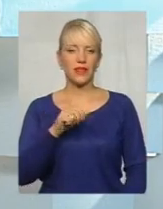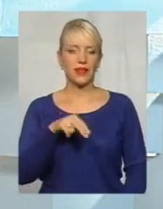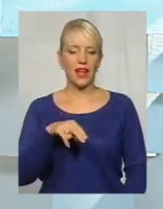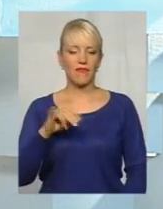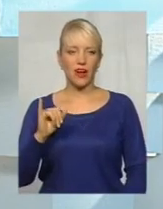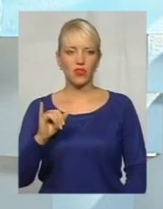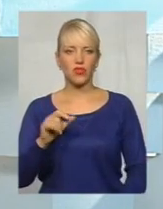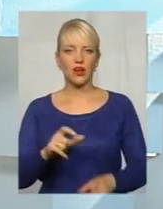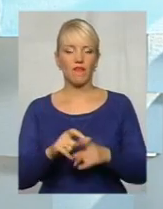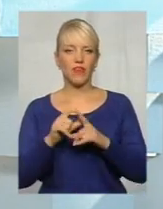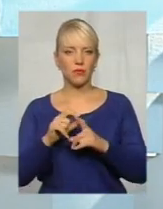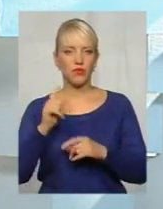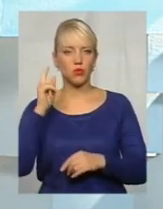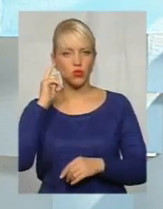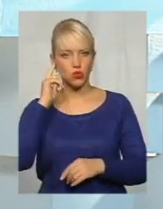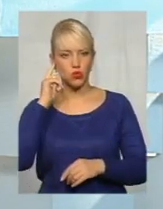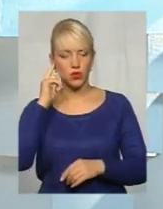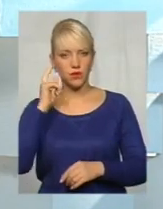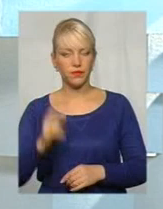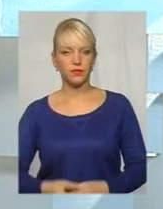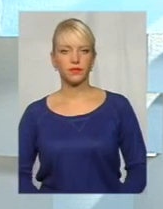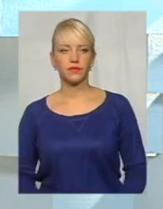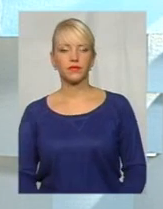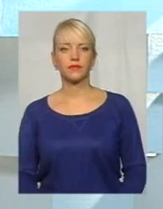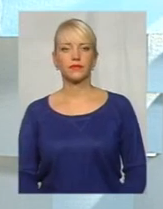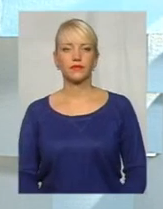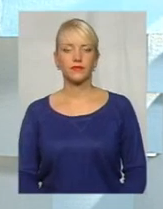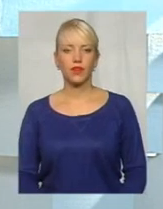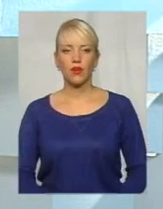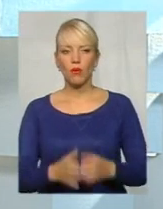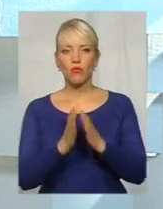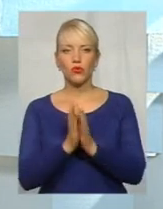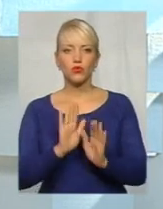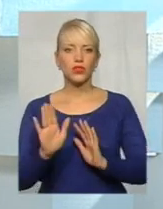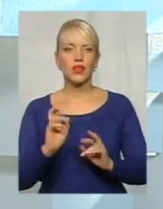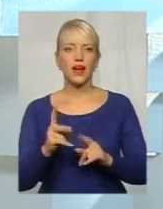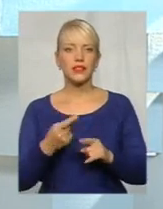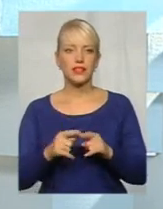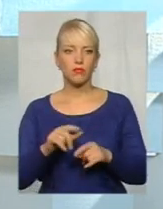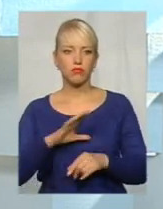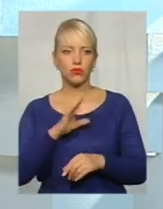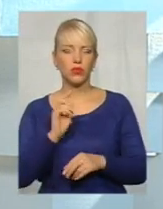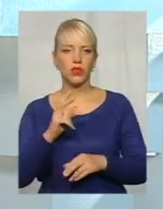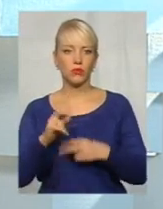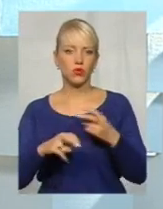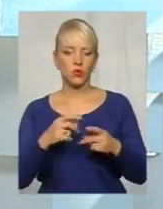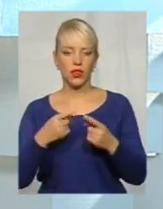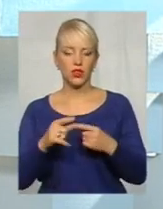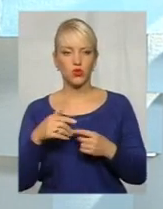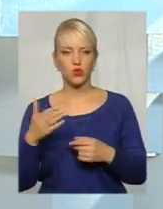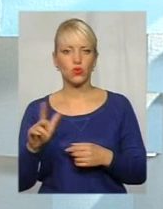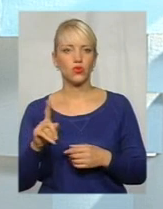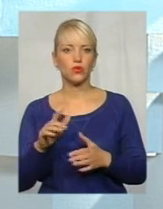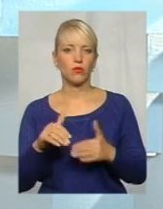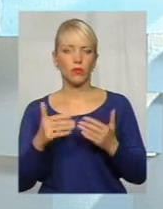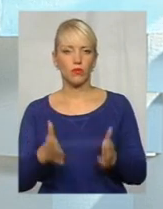почули. Прошу, будь ласка, режисера показати, як це відбувалося, як ми шукали іншу сторону і що їм